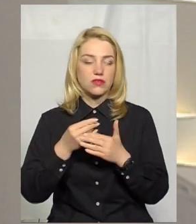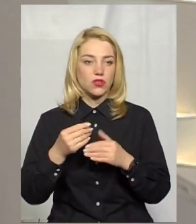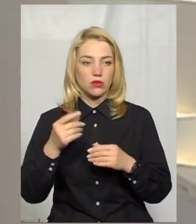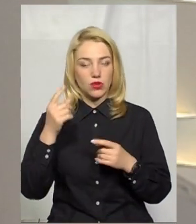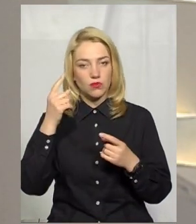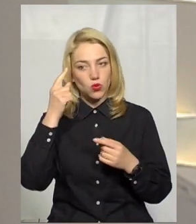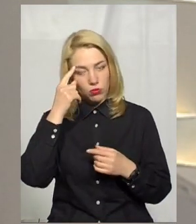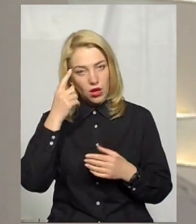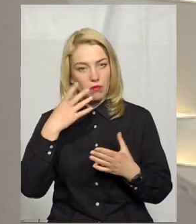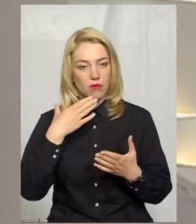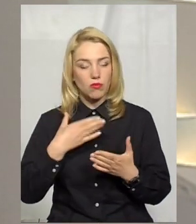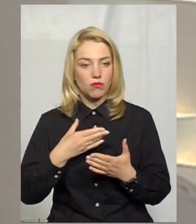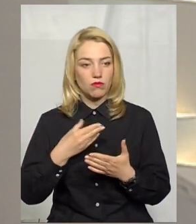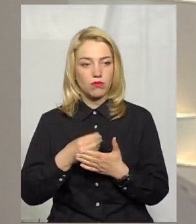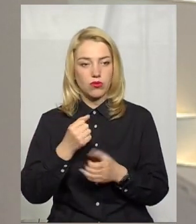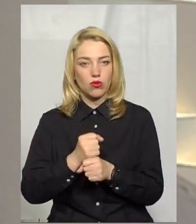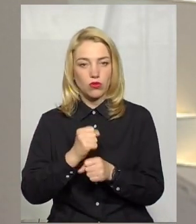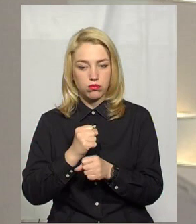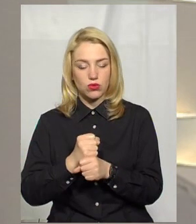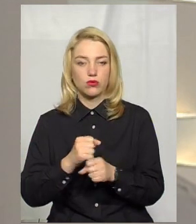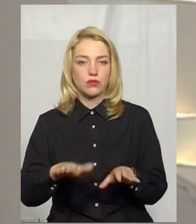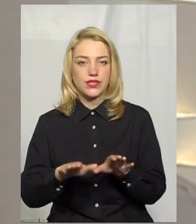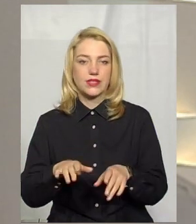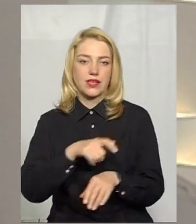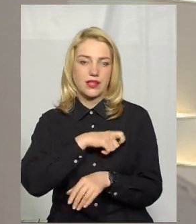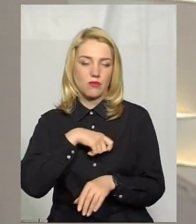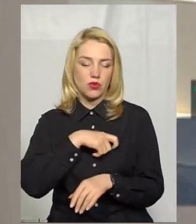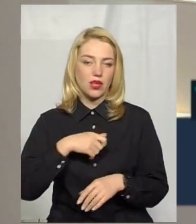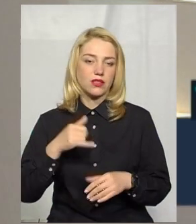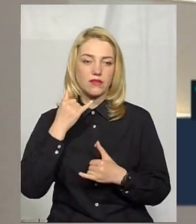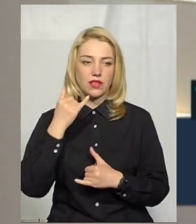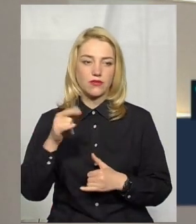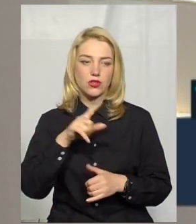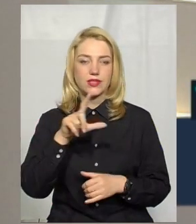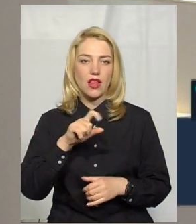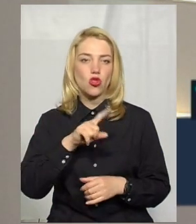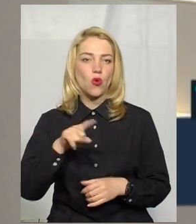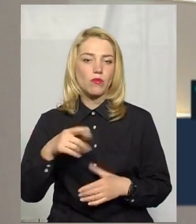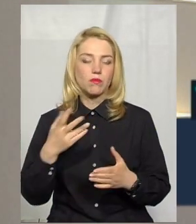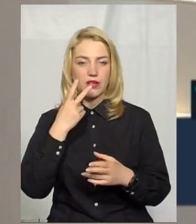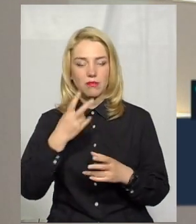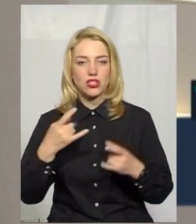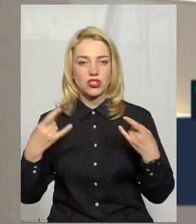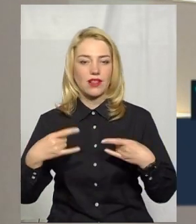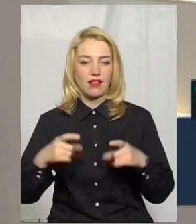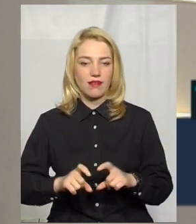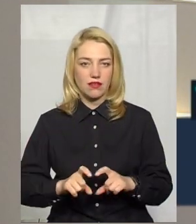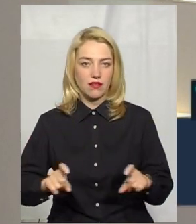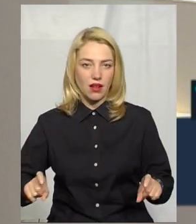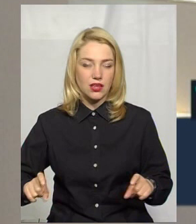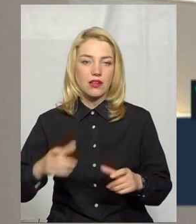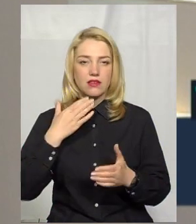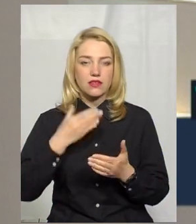про роботу міських депутатів, телефонуйте за номером, який бачите на екрані. Свої